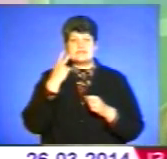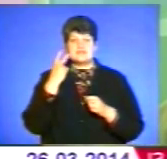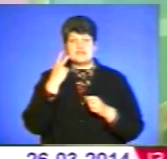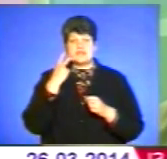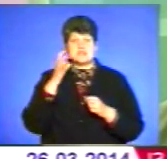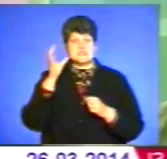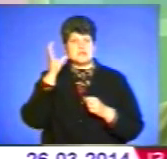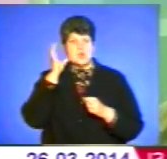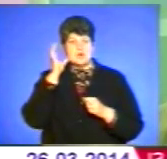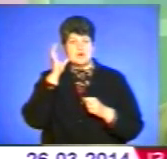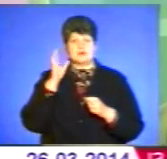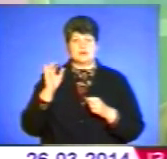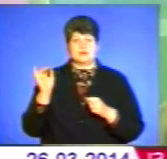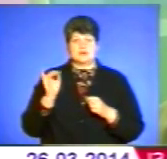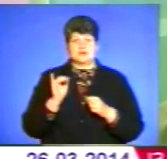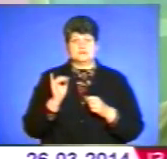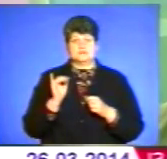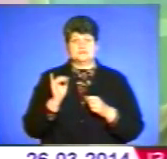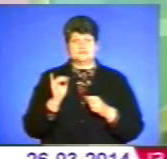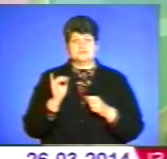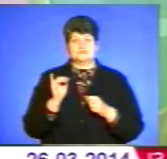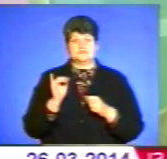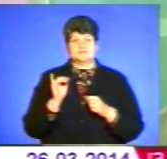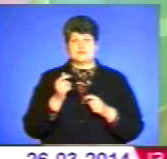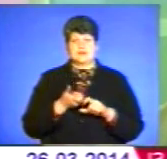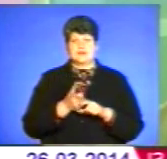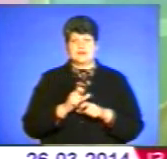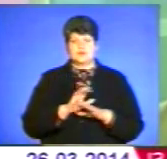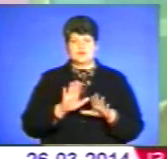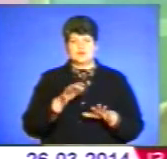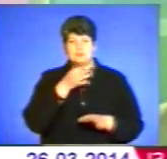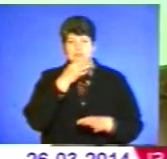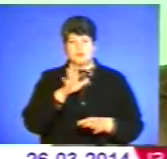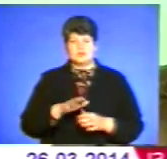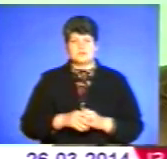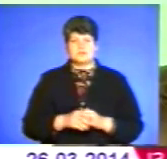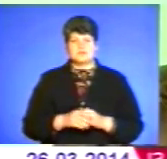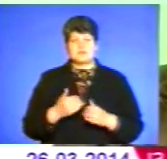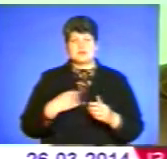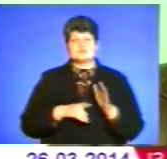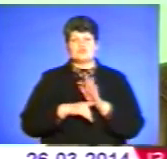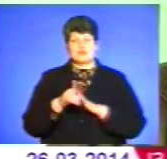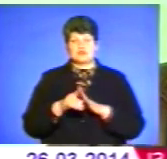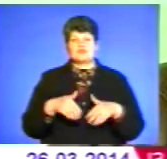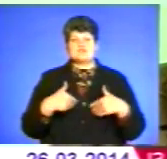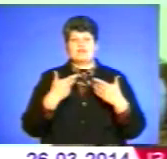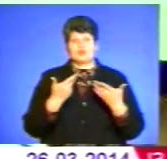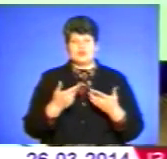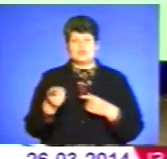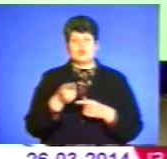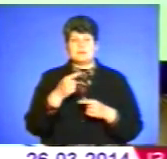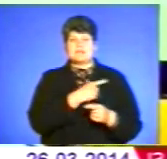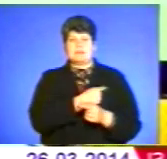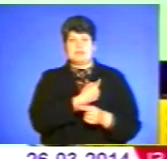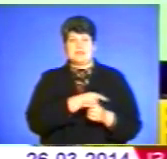слухати, і, як би, не дуже подобалось це. Ми спочатку звернулися у Тернопільський